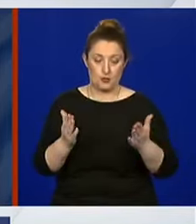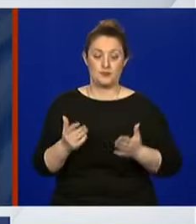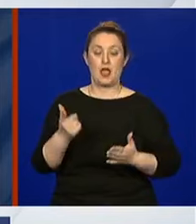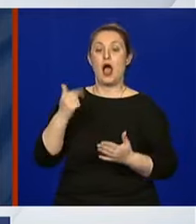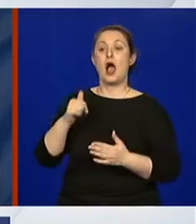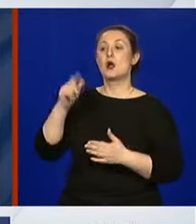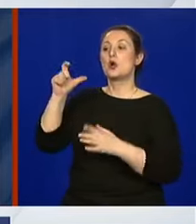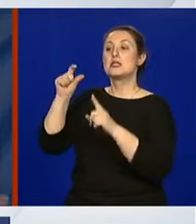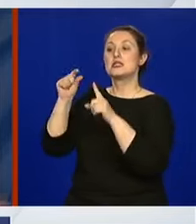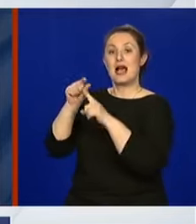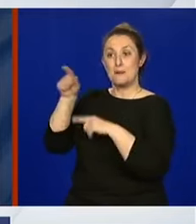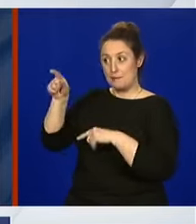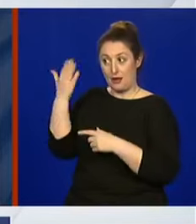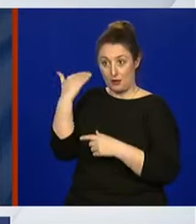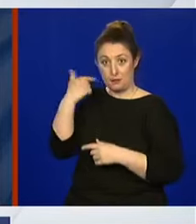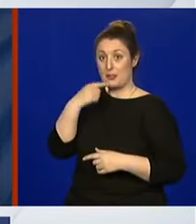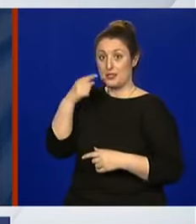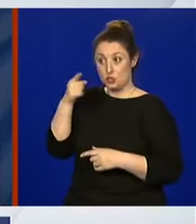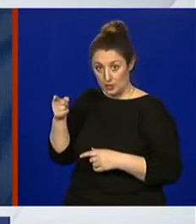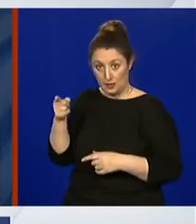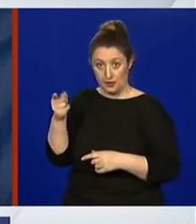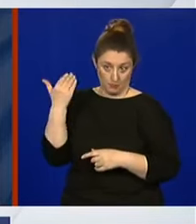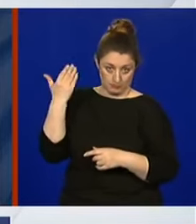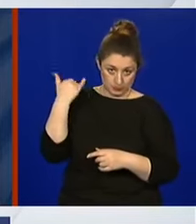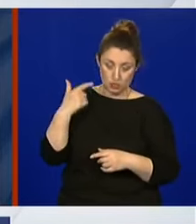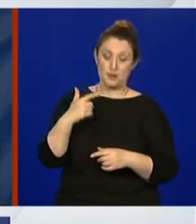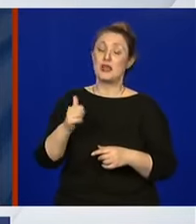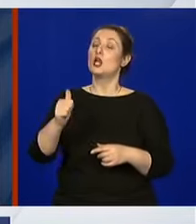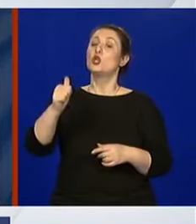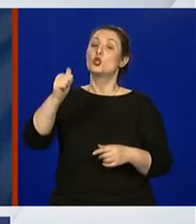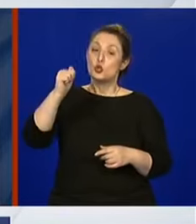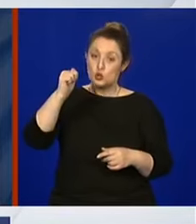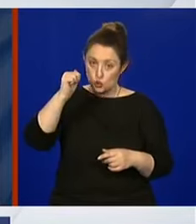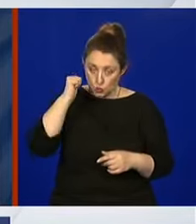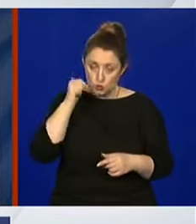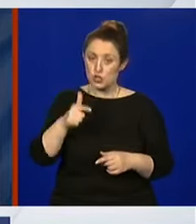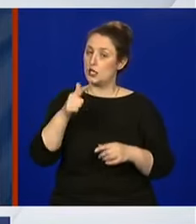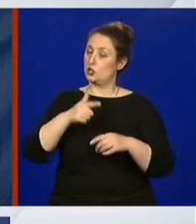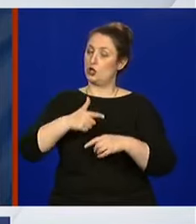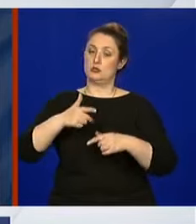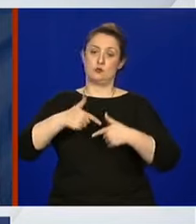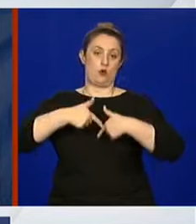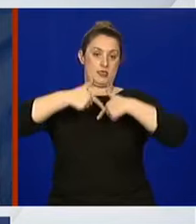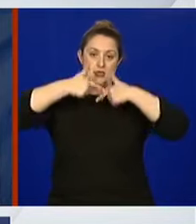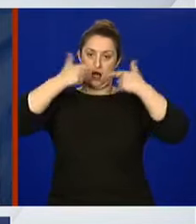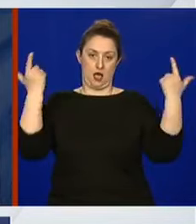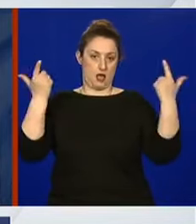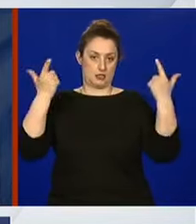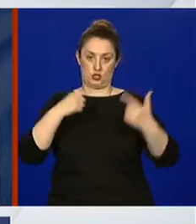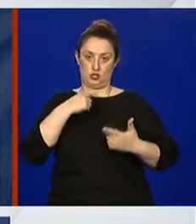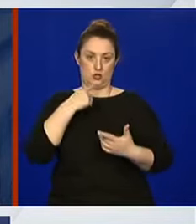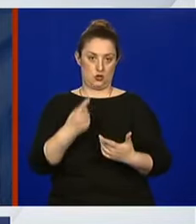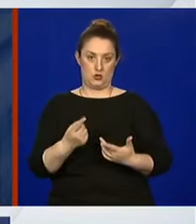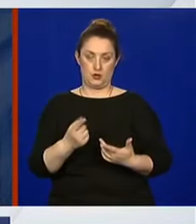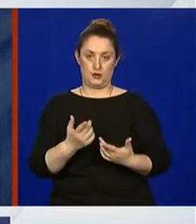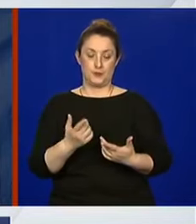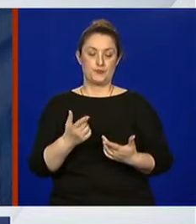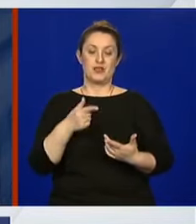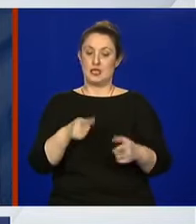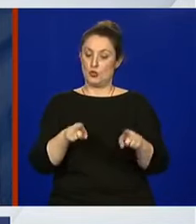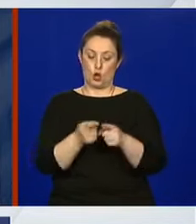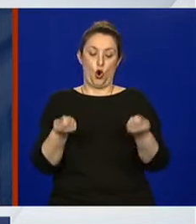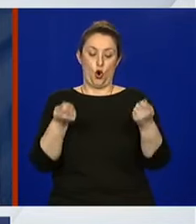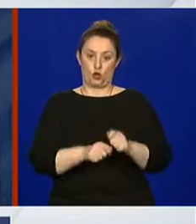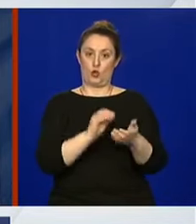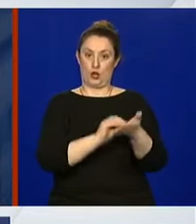kazao prije nekoliko dana, jučer je to bilo vrlo jasno iskomunicirano i vrlo jasno stoji u odluci. Ali